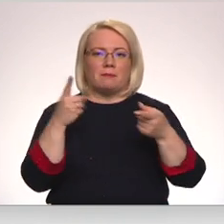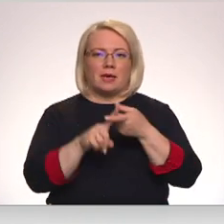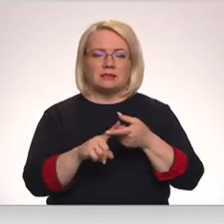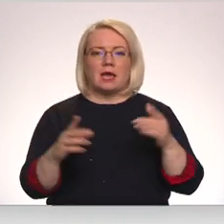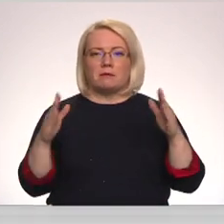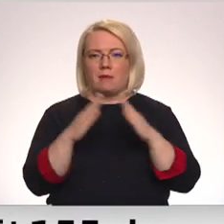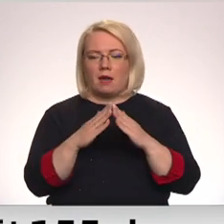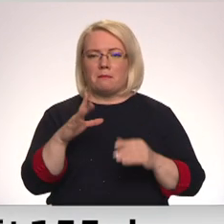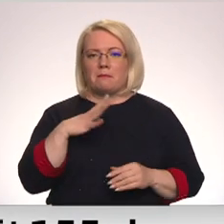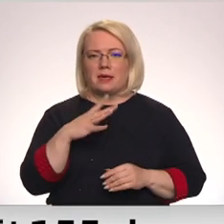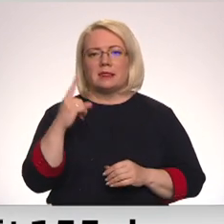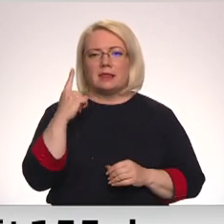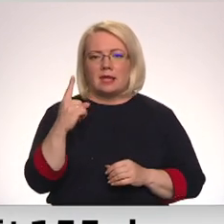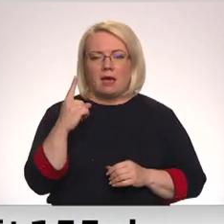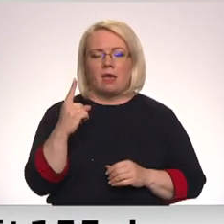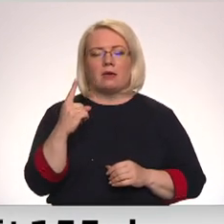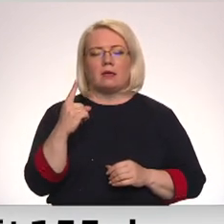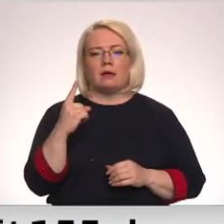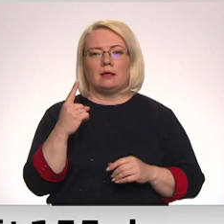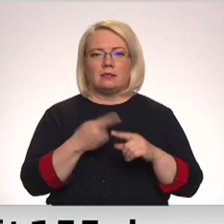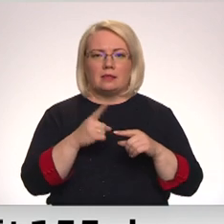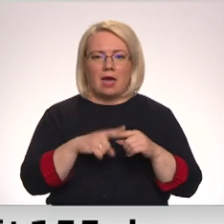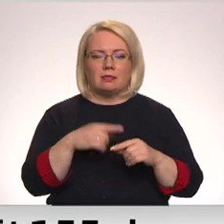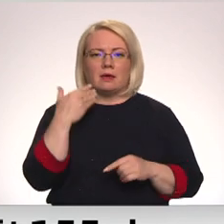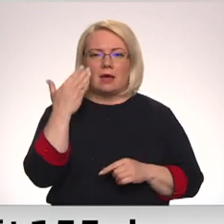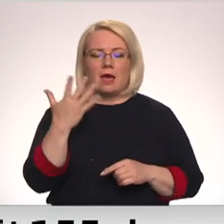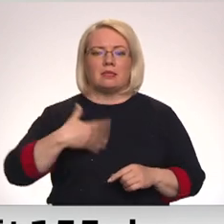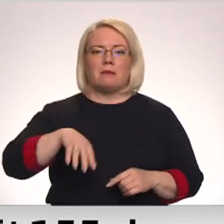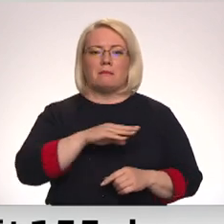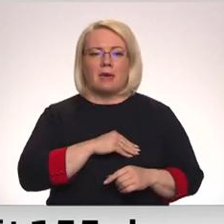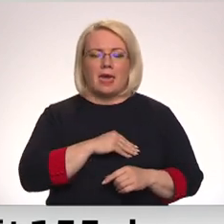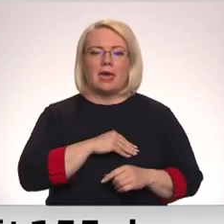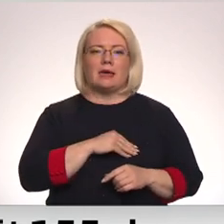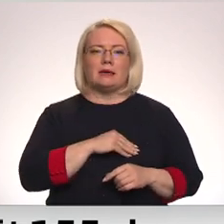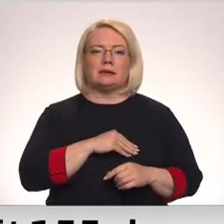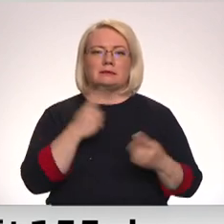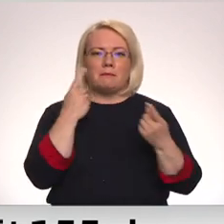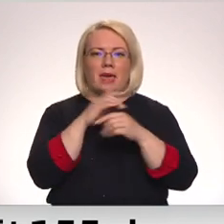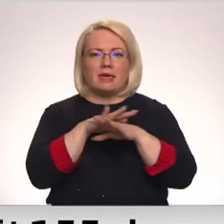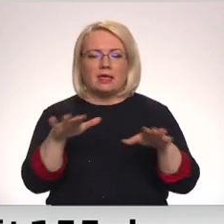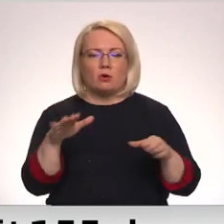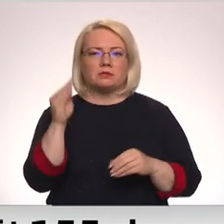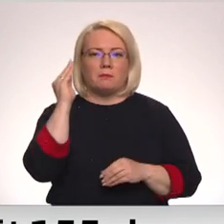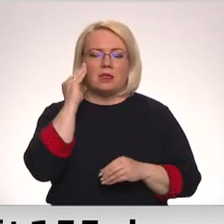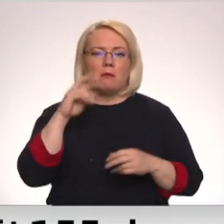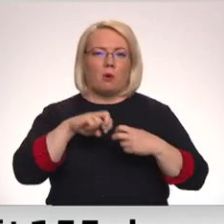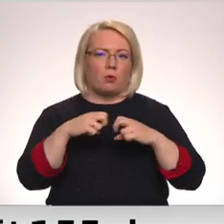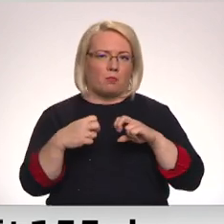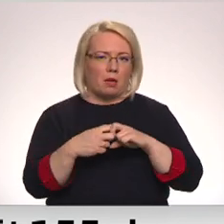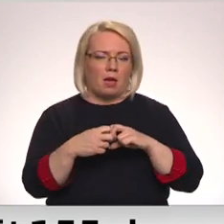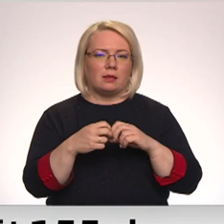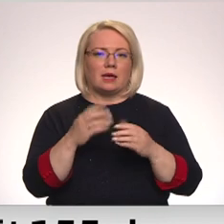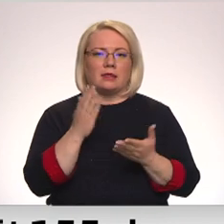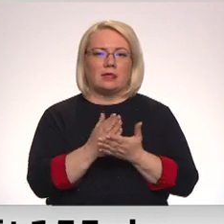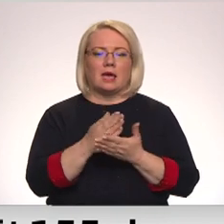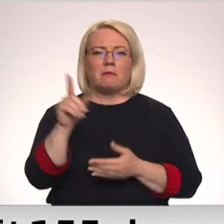ēkas bija tikai un vienīgi tad, kad mēs plažiņš līdzekļos minējām par šo problemātiku, kad tiek